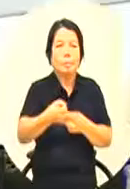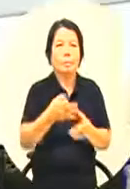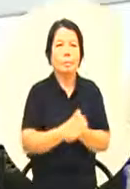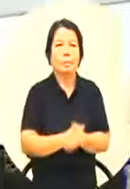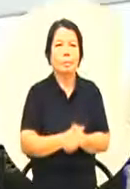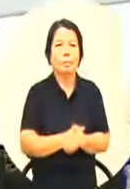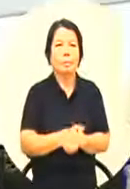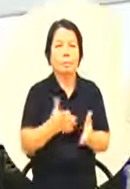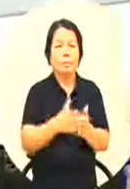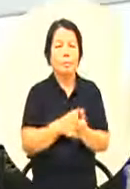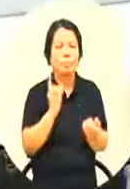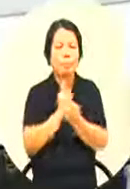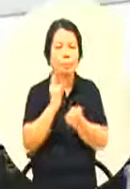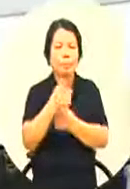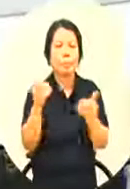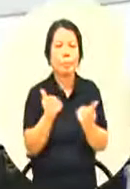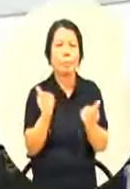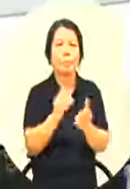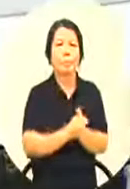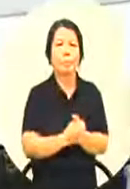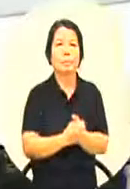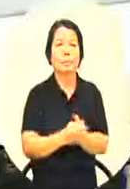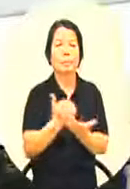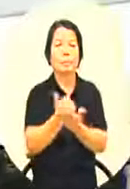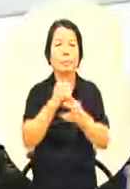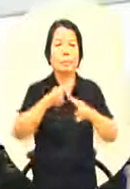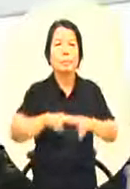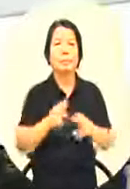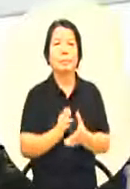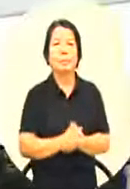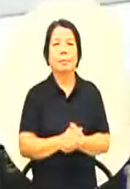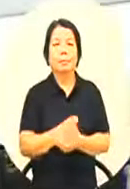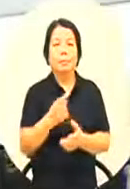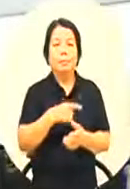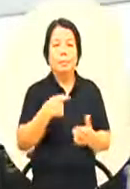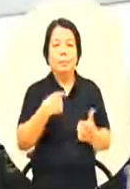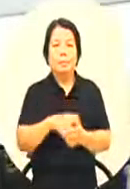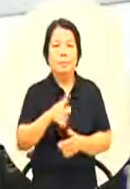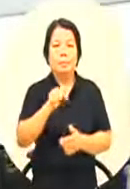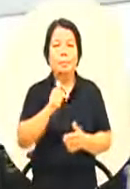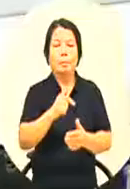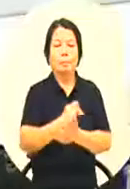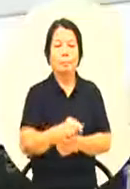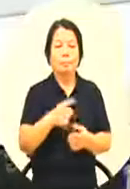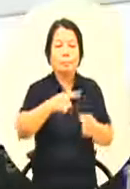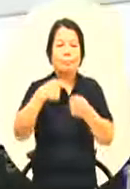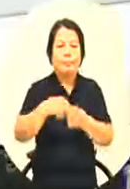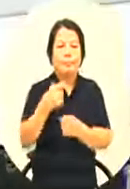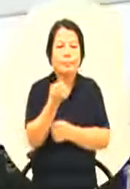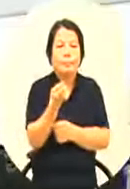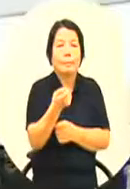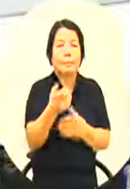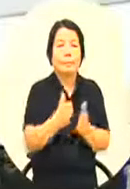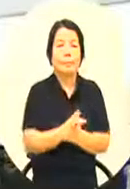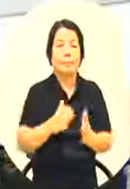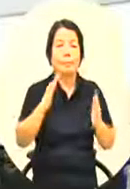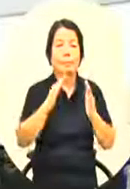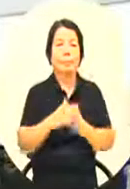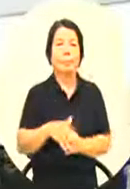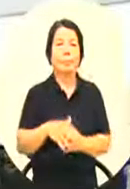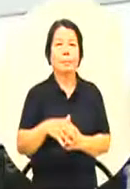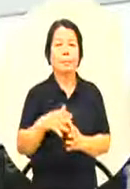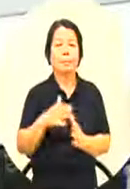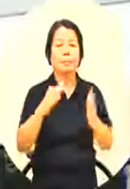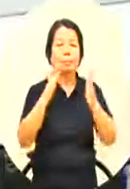碰到一个问题请坐我们的教练待遇不好结果我们家长委员会介